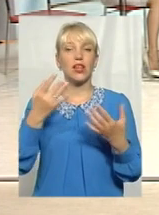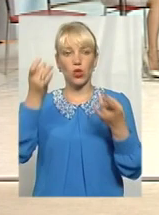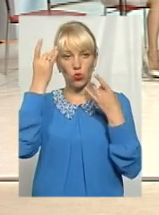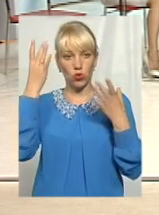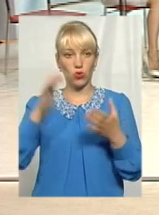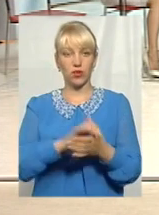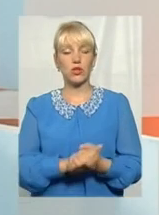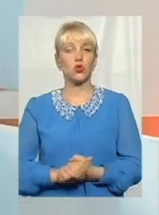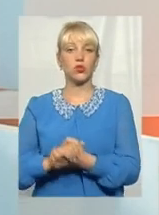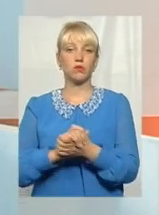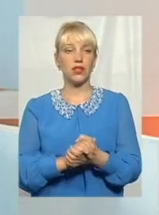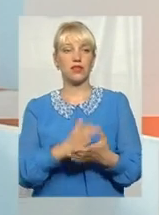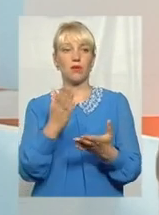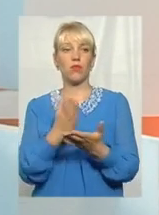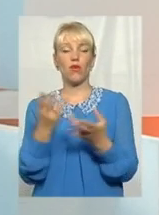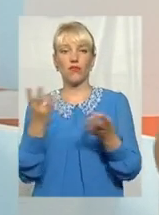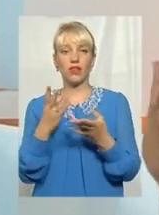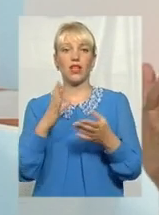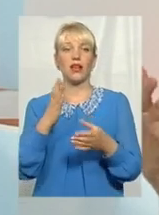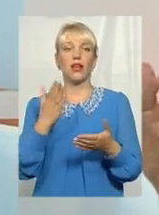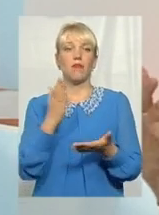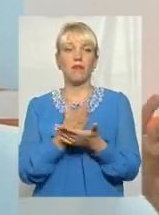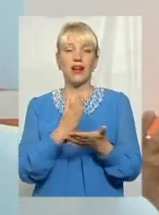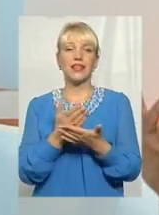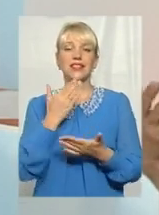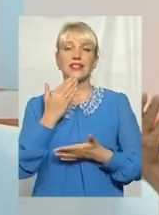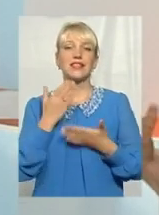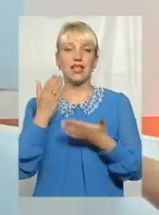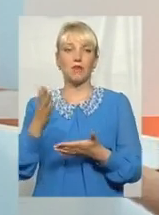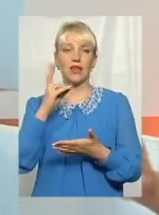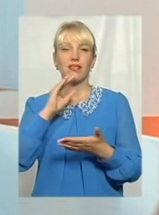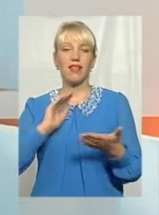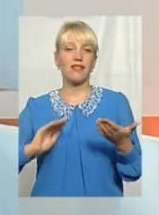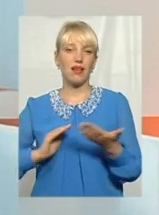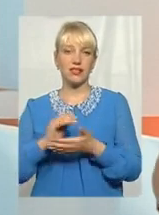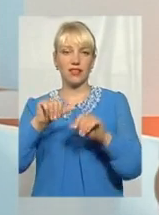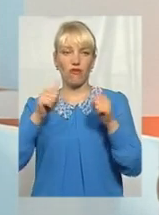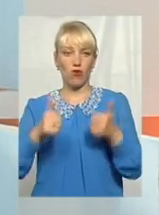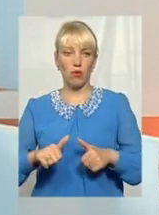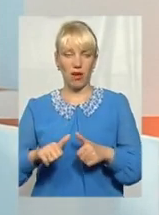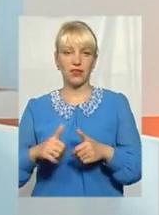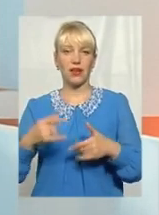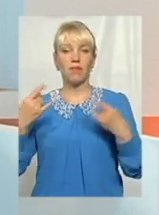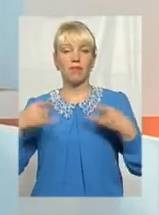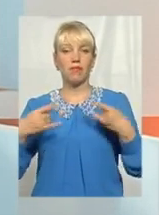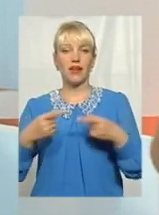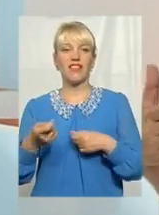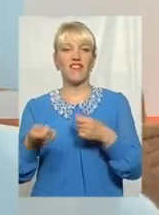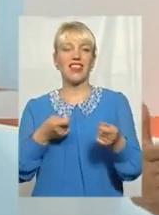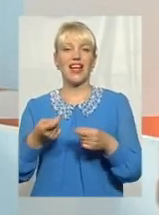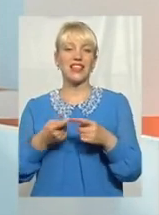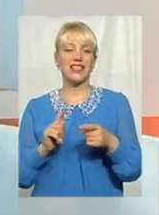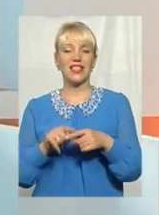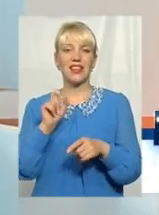має мати запит на якісний формат медіа. Влада – це наймані